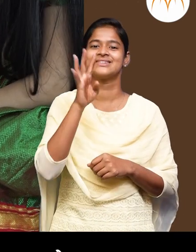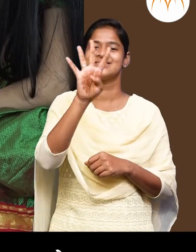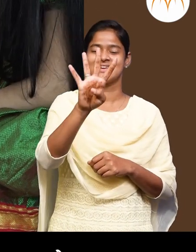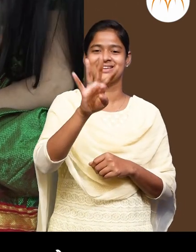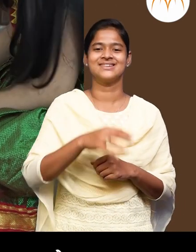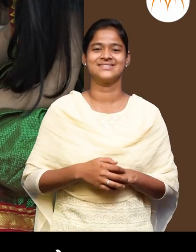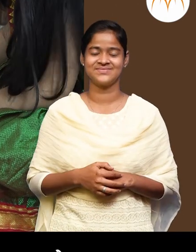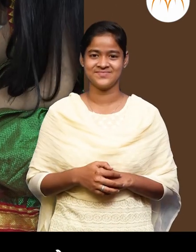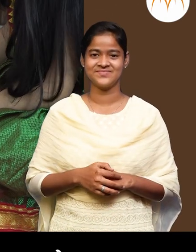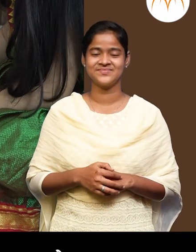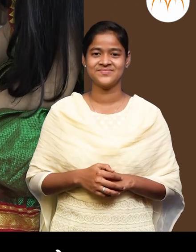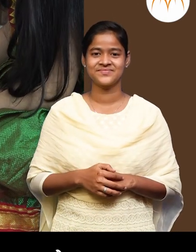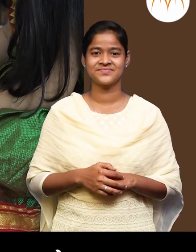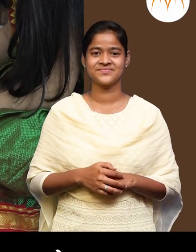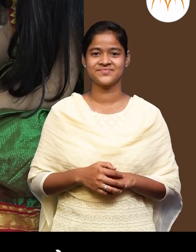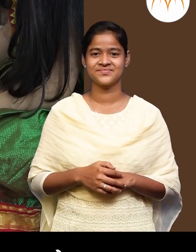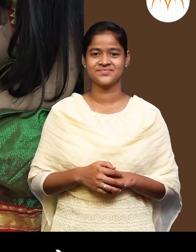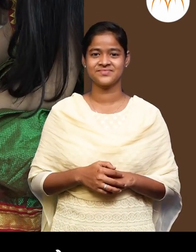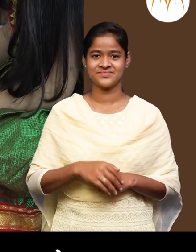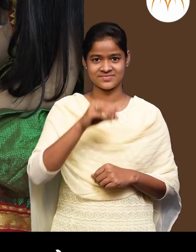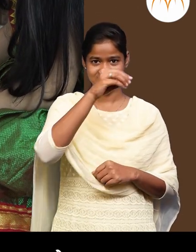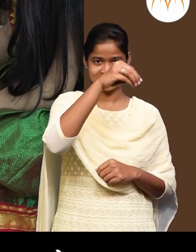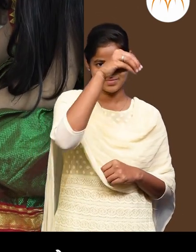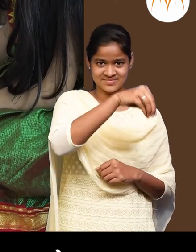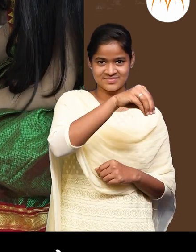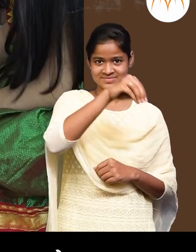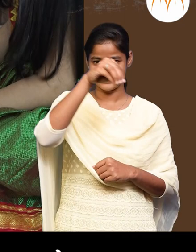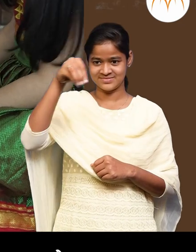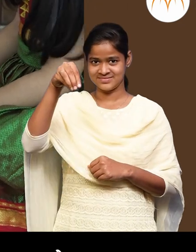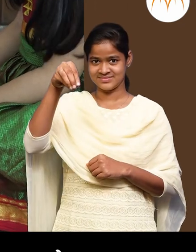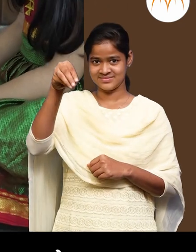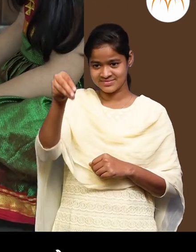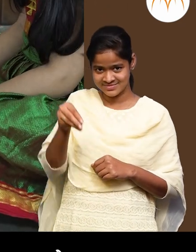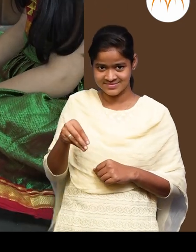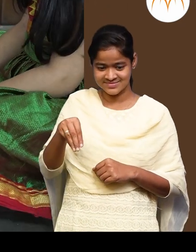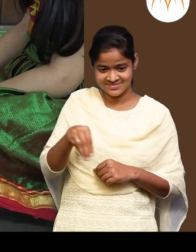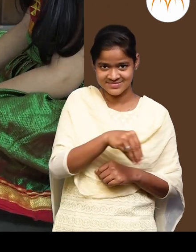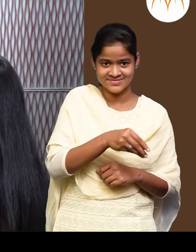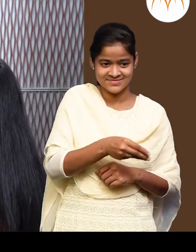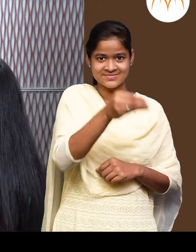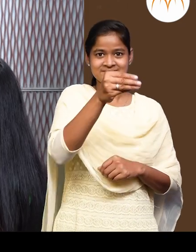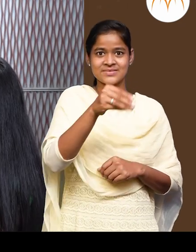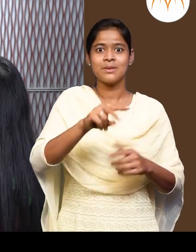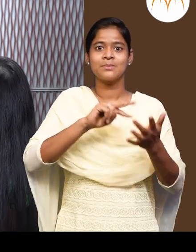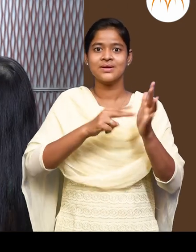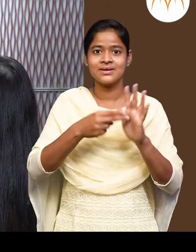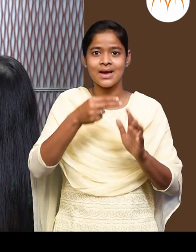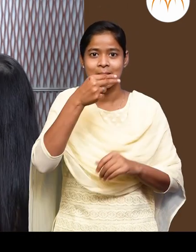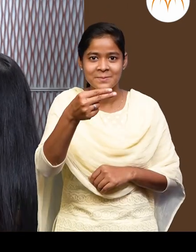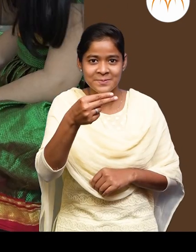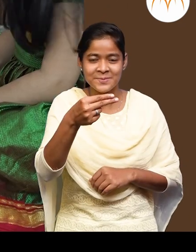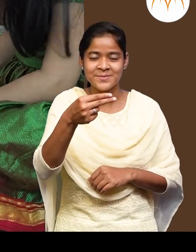आता हे ठीपके एक मेकानना जोड़ूंगेचे मन्जी रेश कड़ू ना